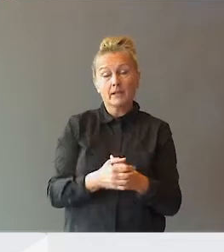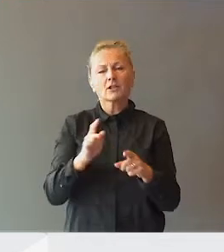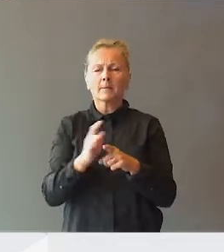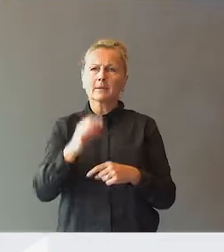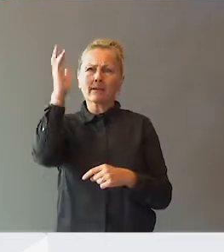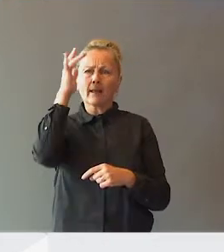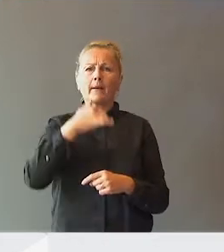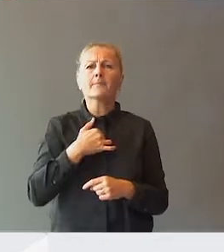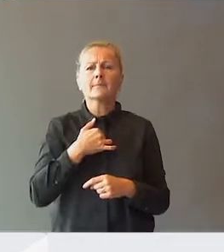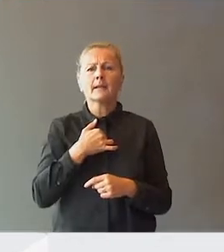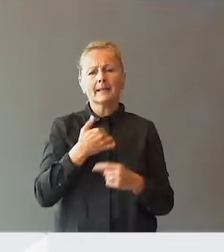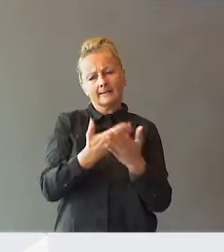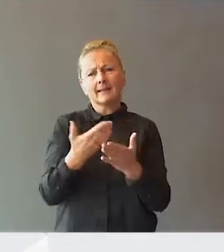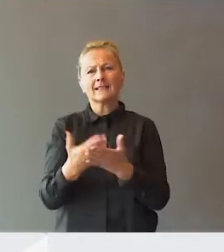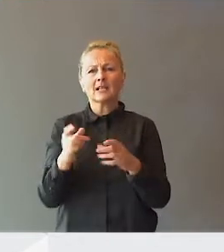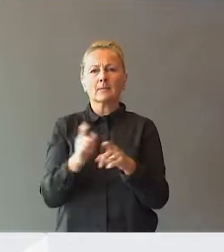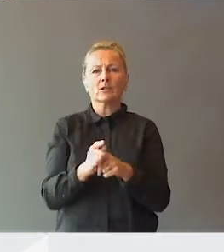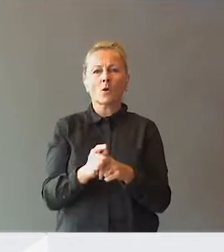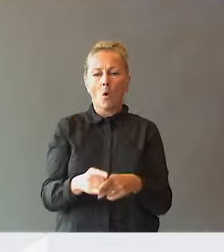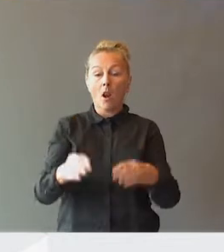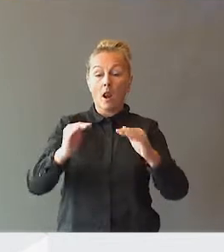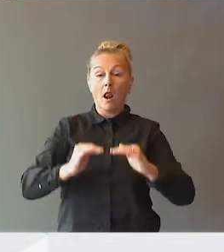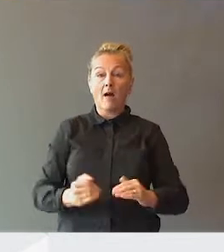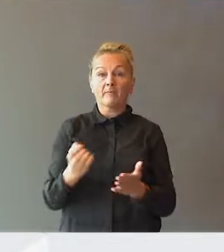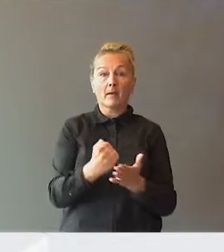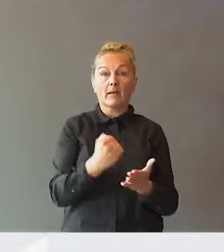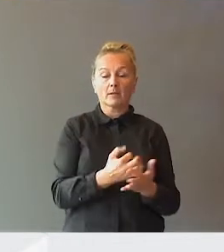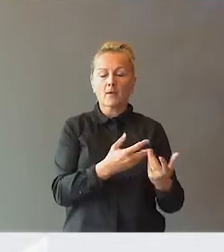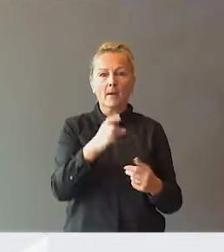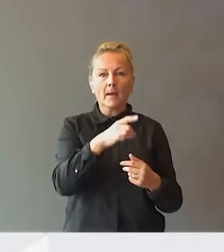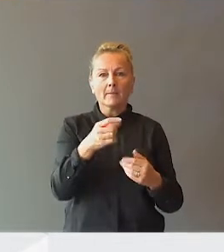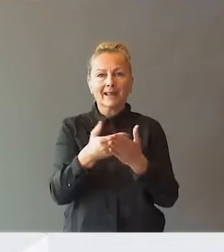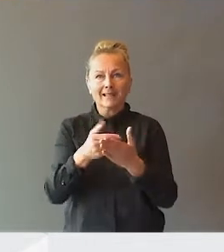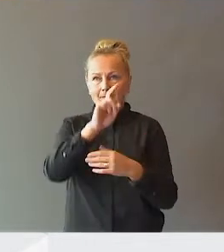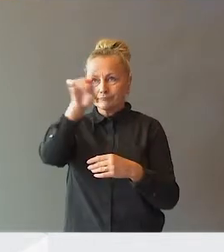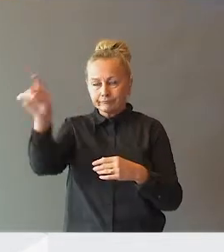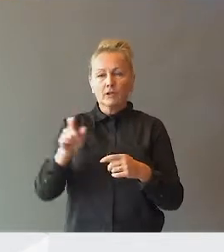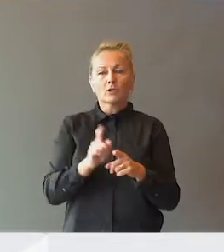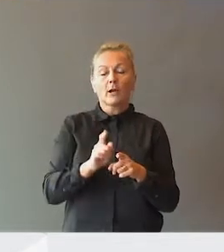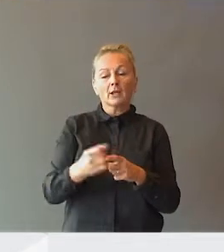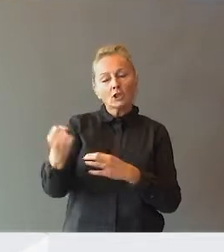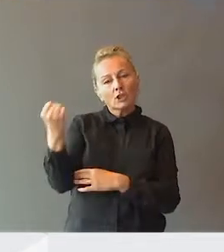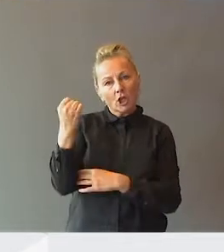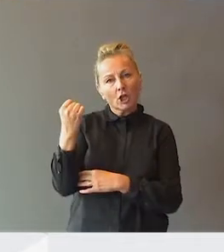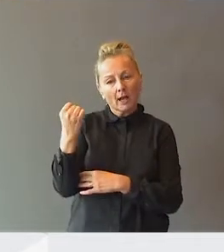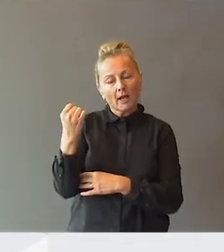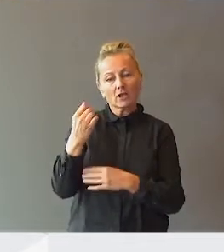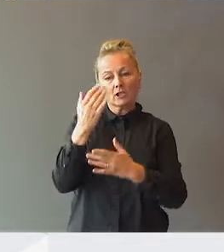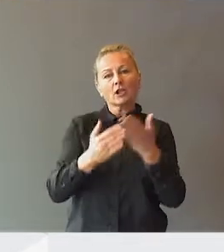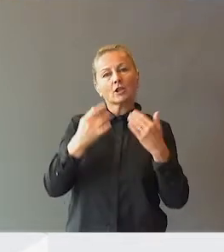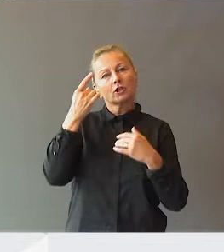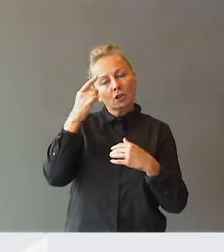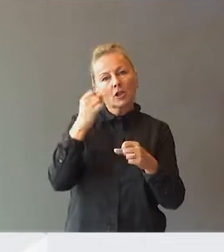Samtidig så tenker jeg jo at i en tjeneste som er så lavt bemannet som mange av PP-tjenestene er, så er det jo en styrke at det er